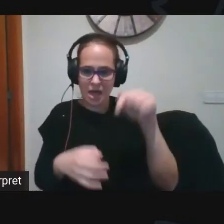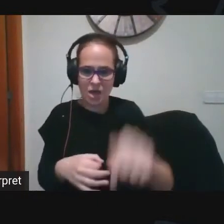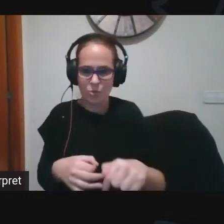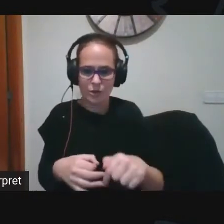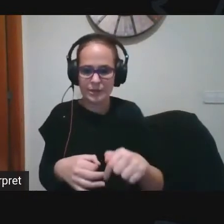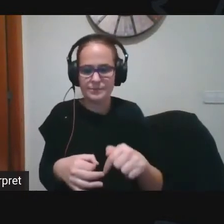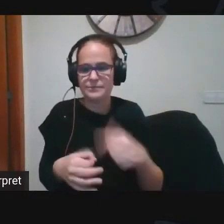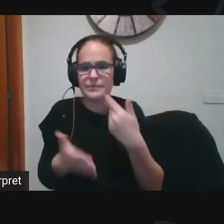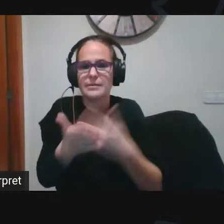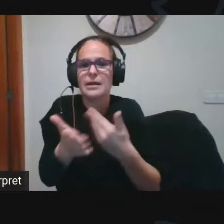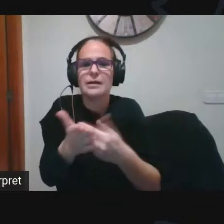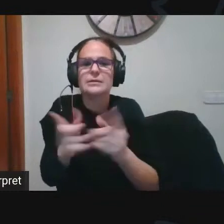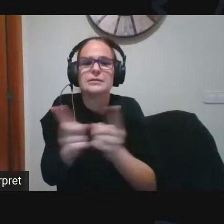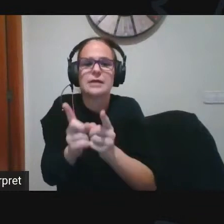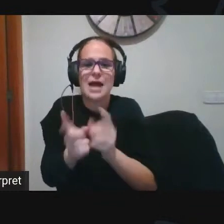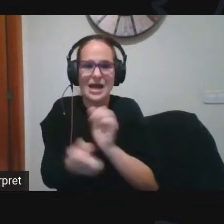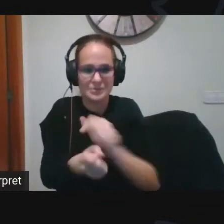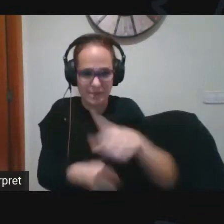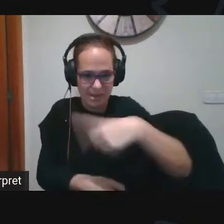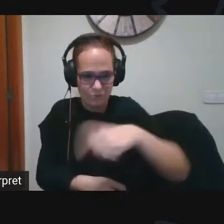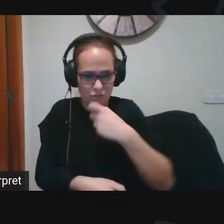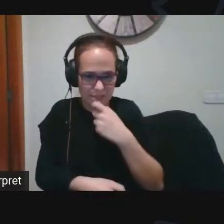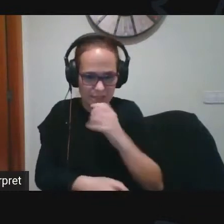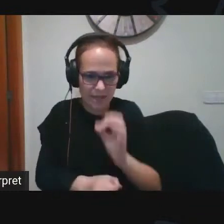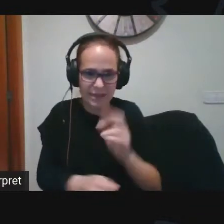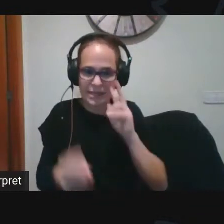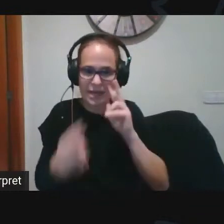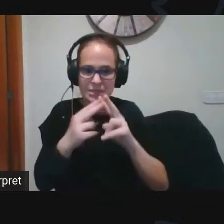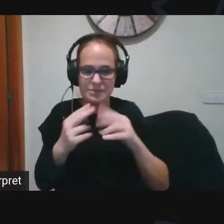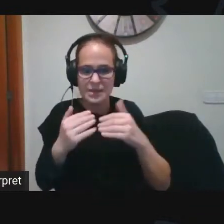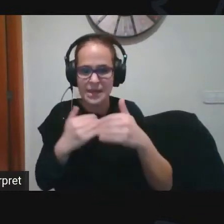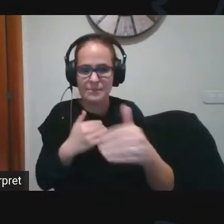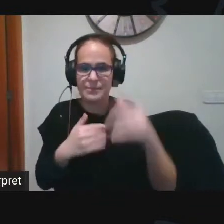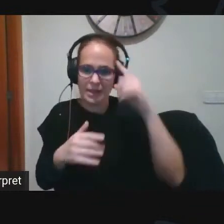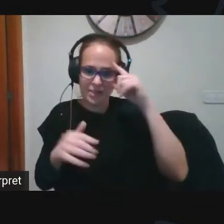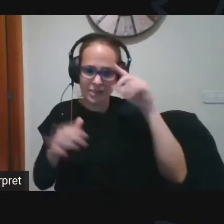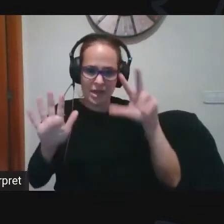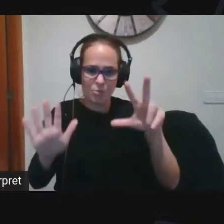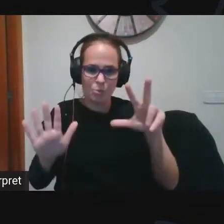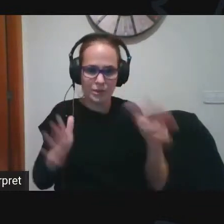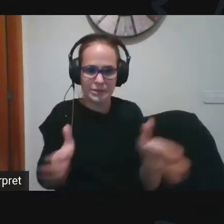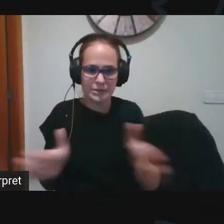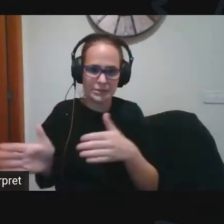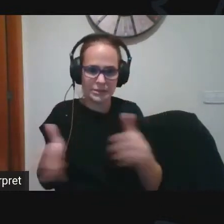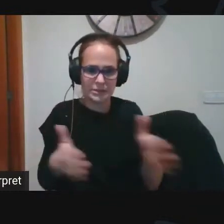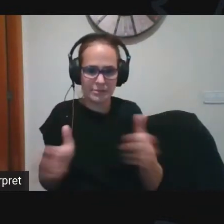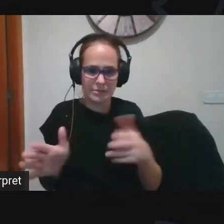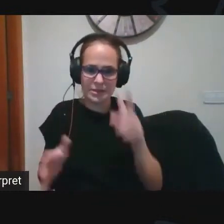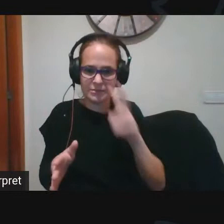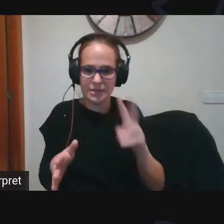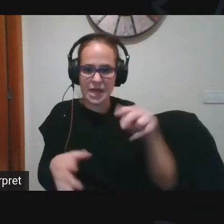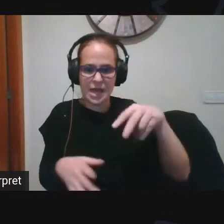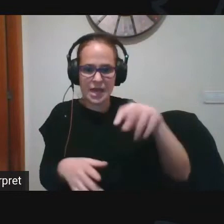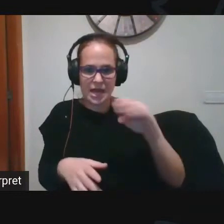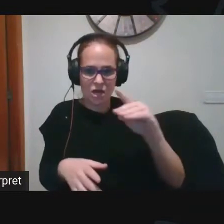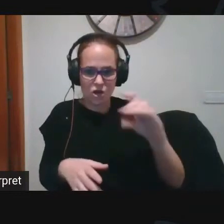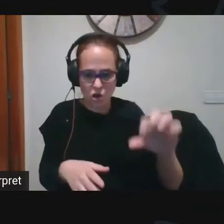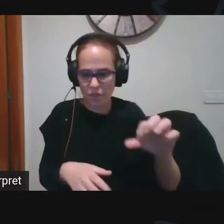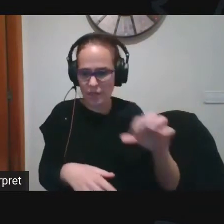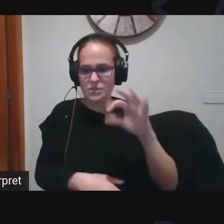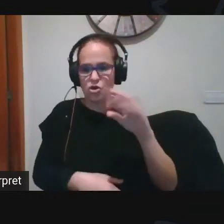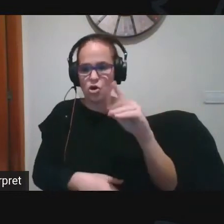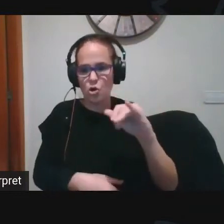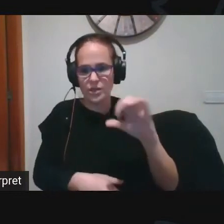testet esperem que us hagi agradat ens veiem per tant el dia 8 teniu el Nodes teniu a l'Odissea